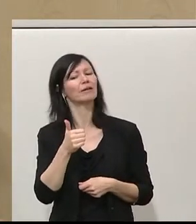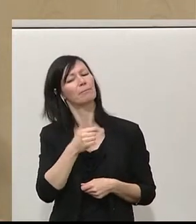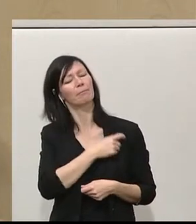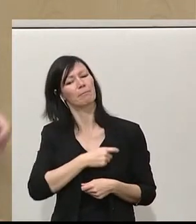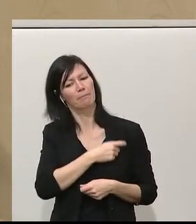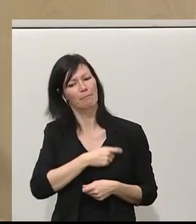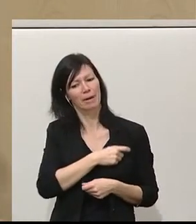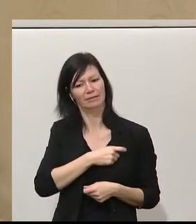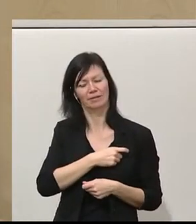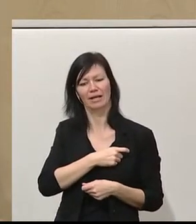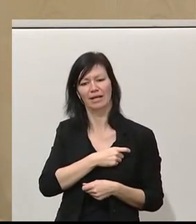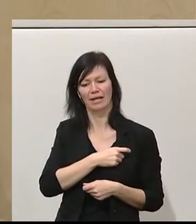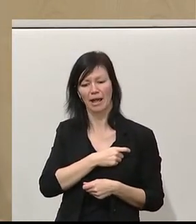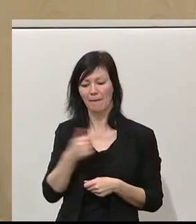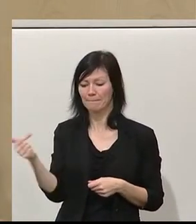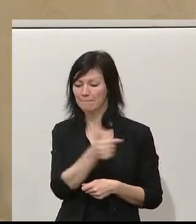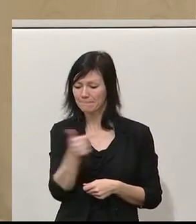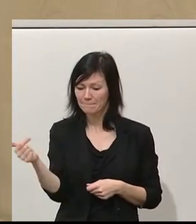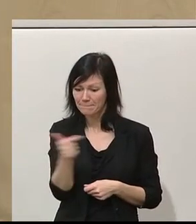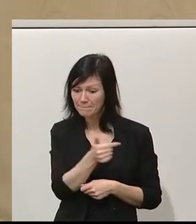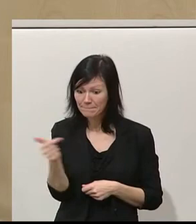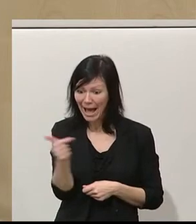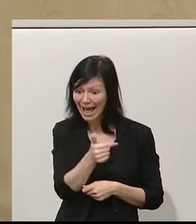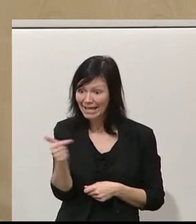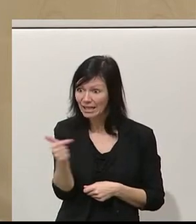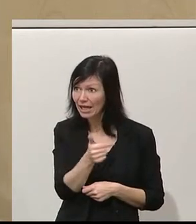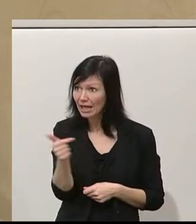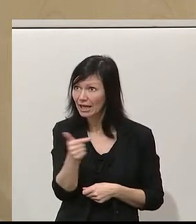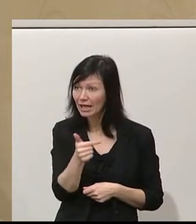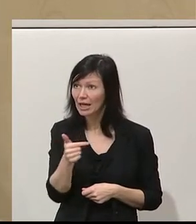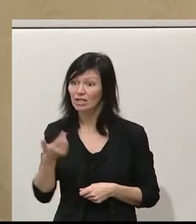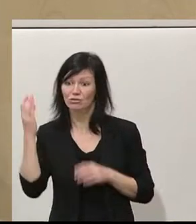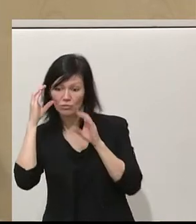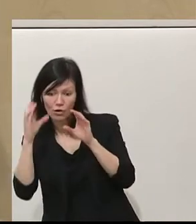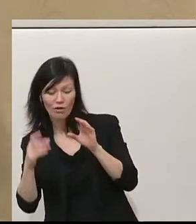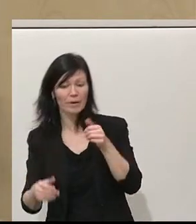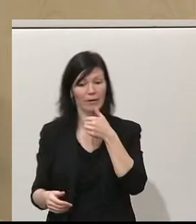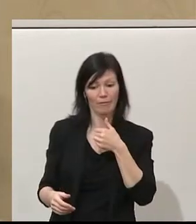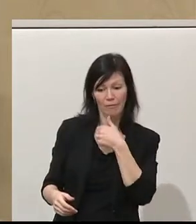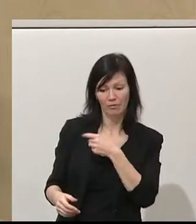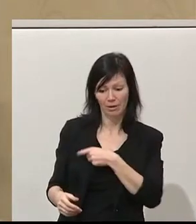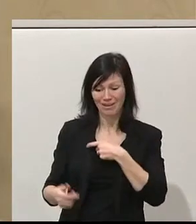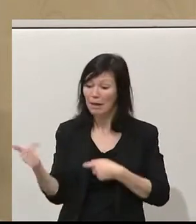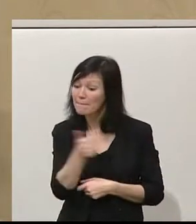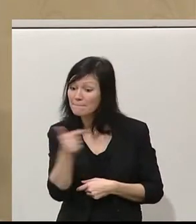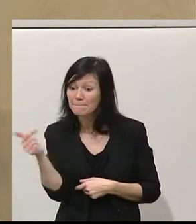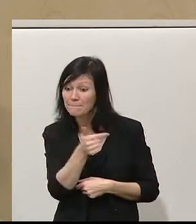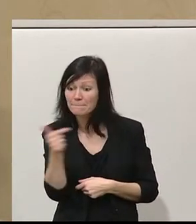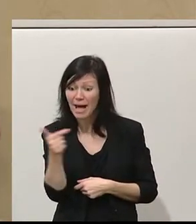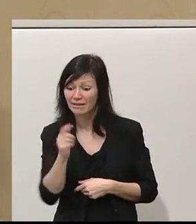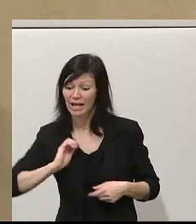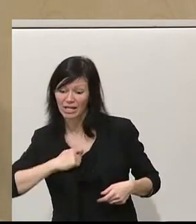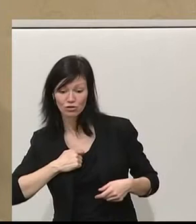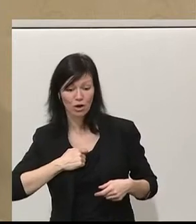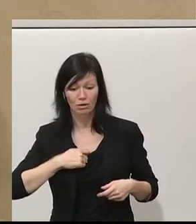grundlegende Position aufgegeben hat, sondern es beide gemeinsam geschafft haben, etwas, was sie im Wahlkampf versprochen haben, plötzlich zu vergessen. Sie